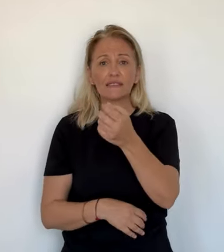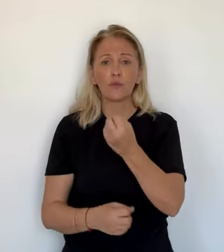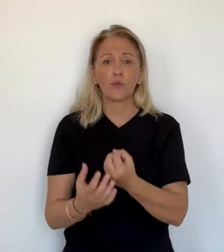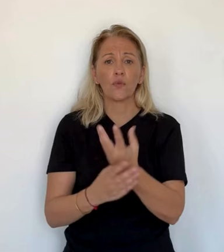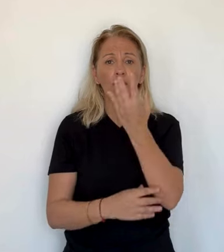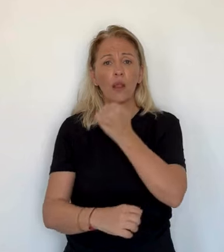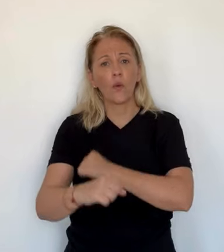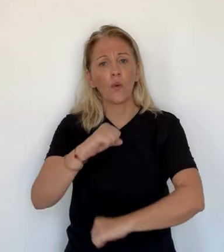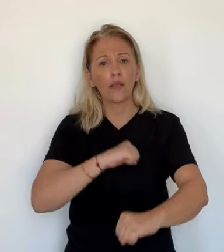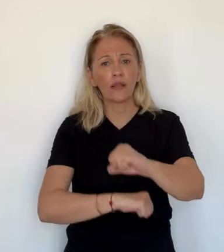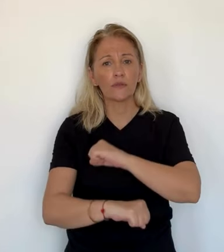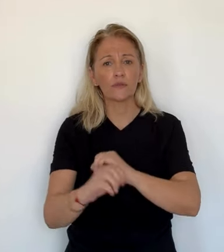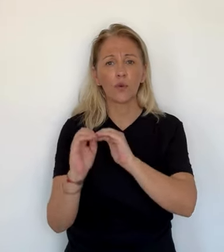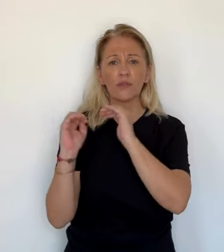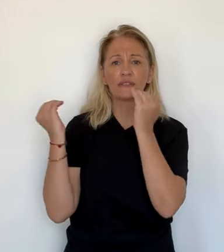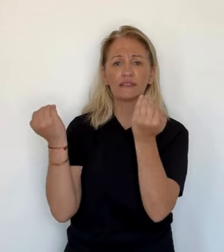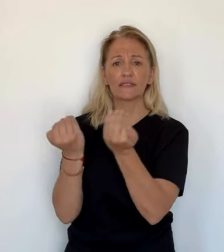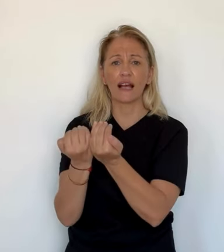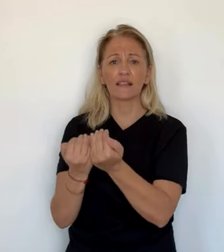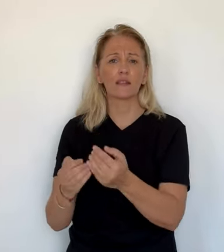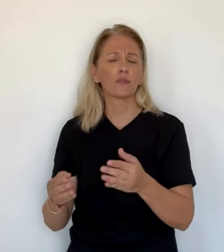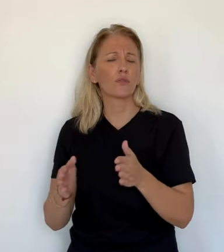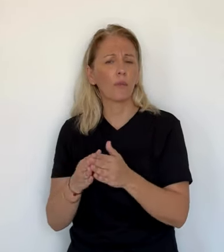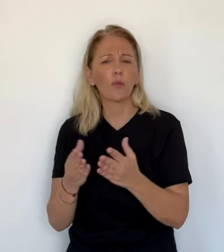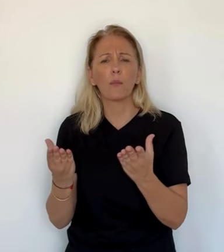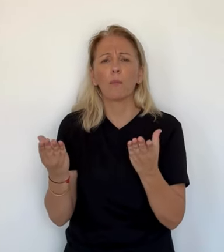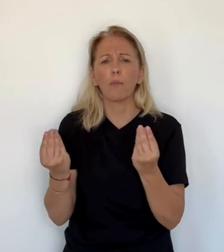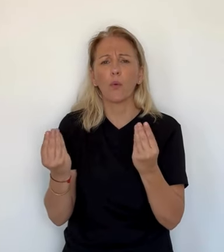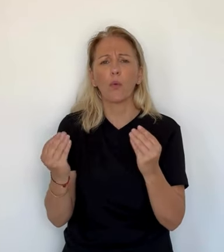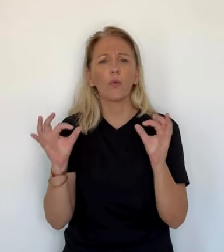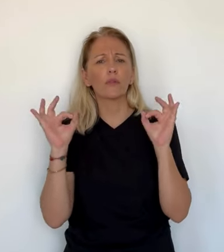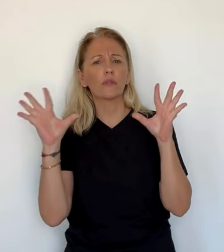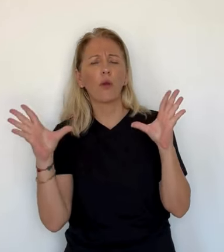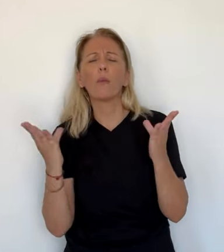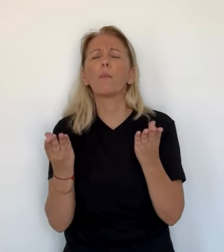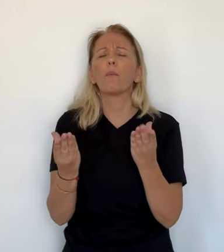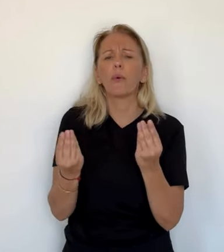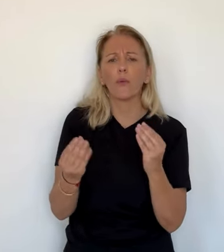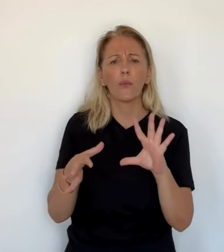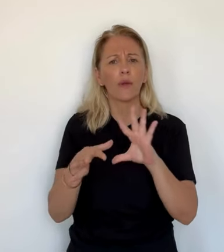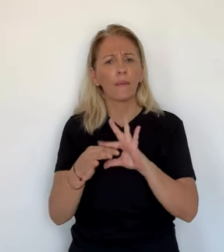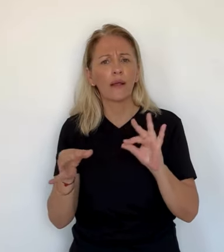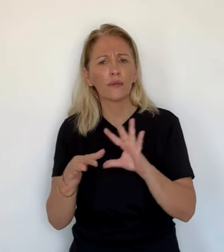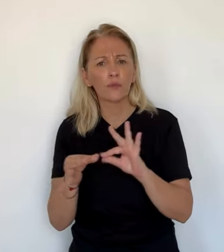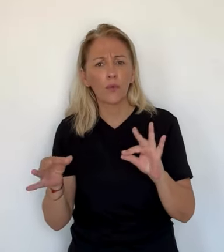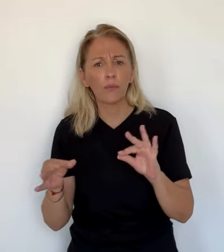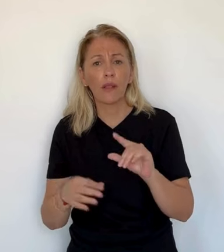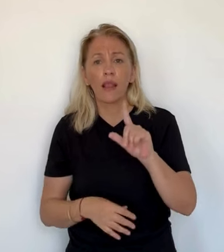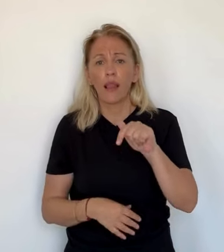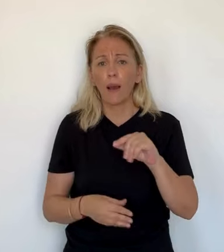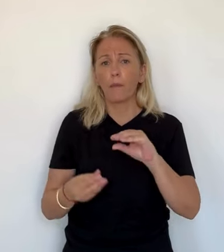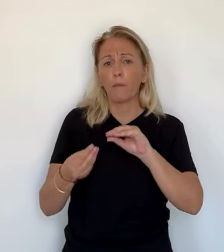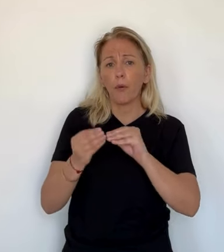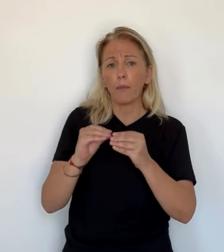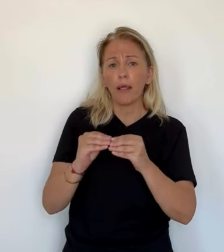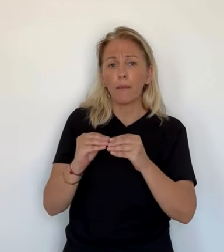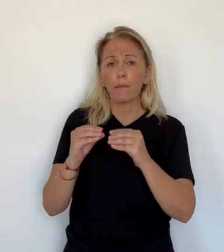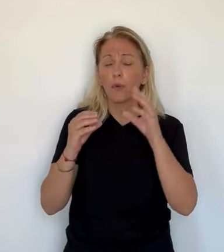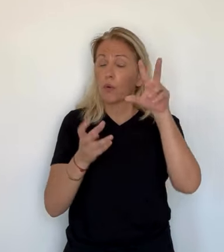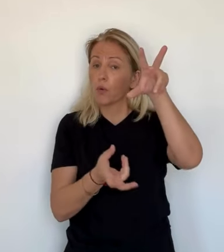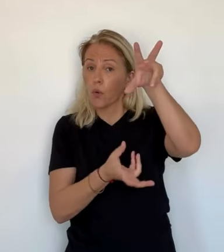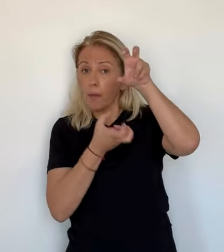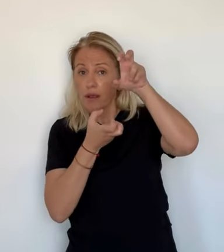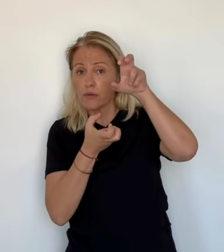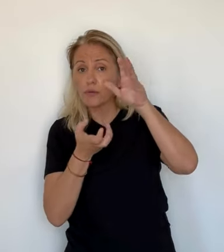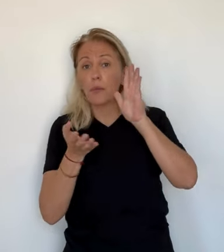pédagogie. Ce qui a des problèmes de compréhension, c'est que peut-être que la communication n'a pas été bonne à ce sujet. Mais ce